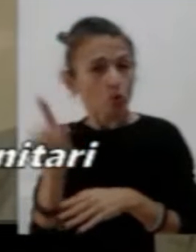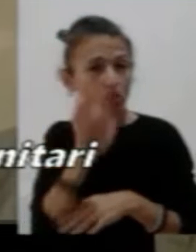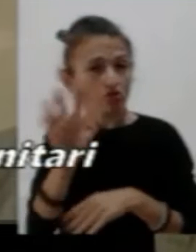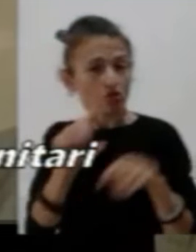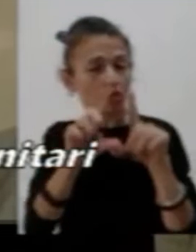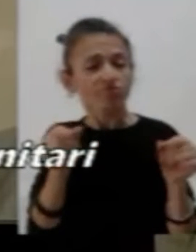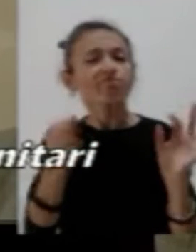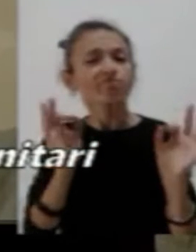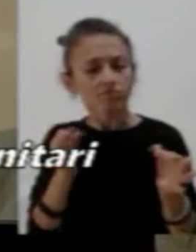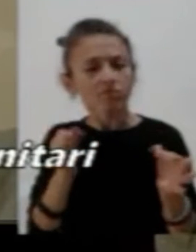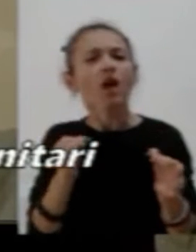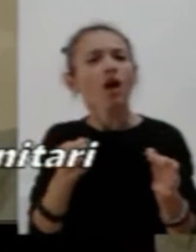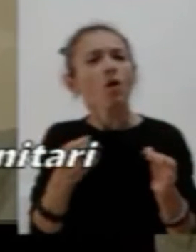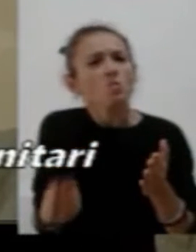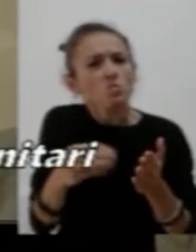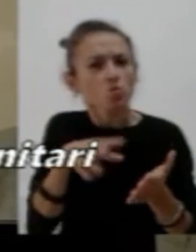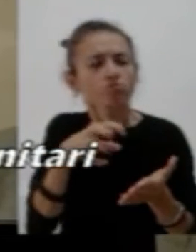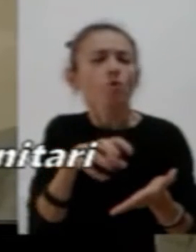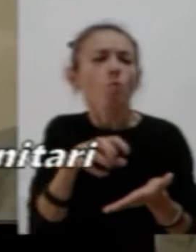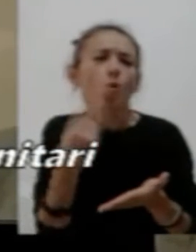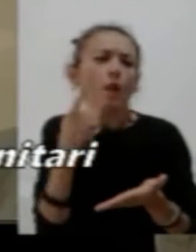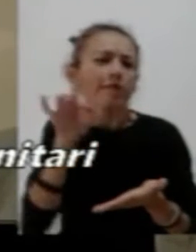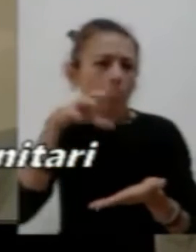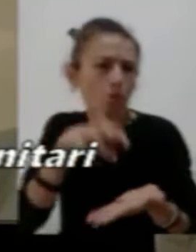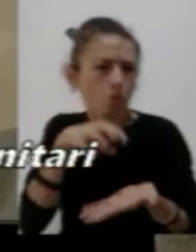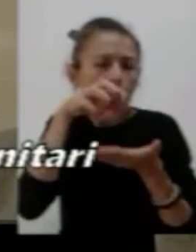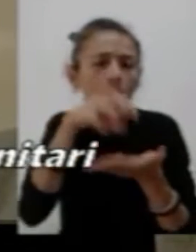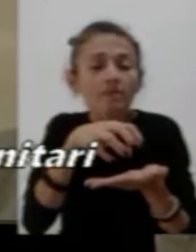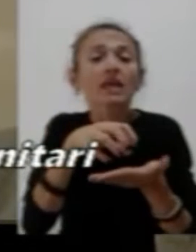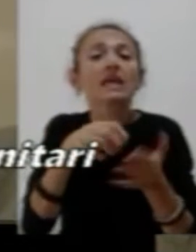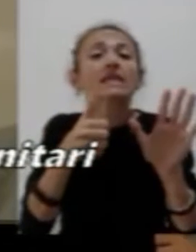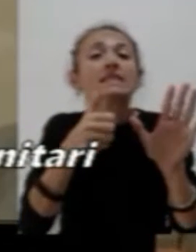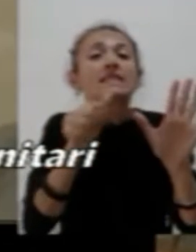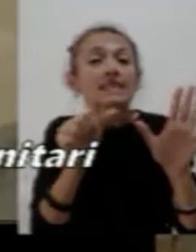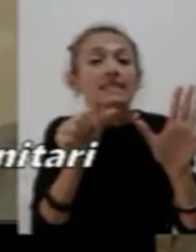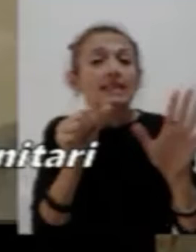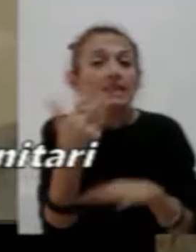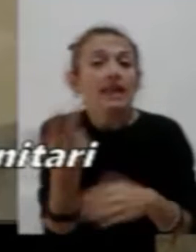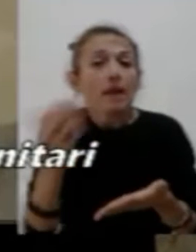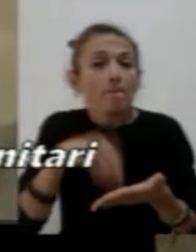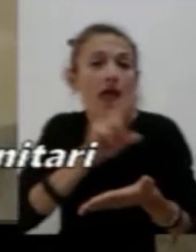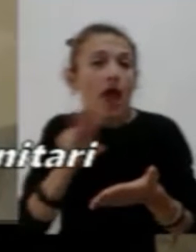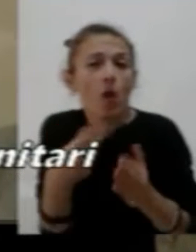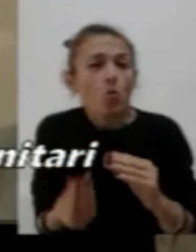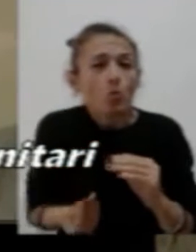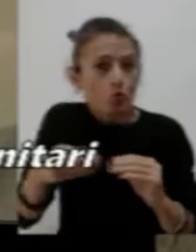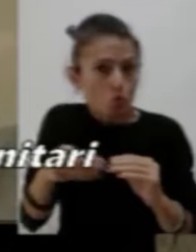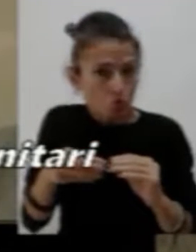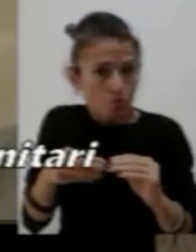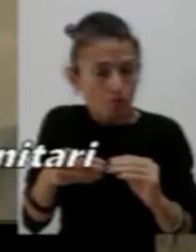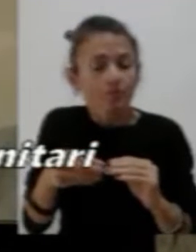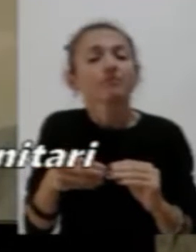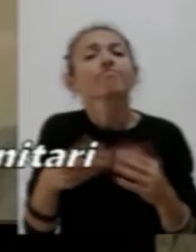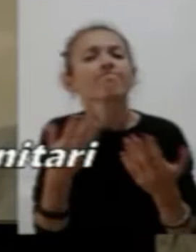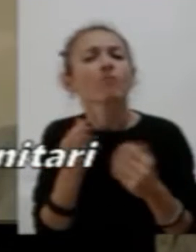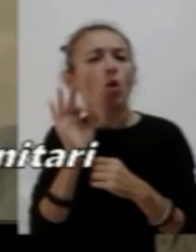tantum, di euro 63 mila, ulteriore, preciso, al fine di valorizzare e sostenere le iniziative